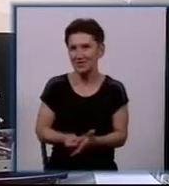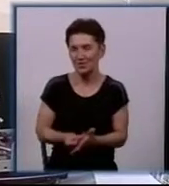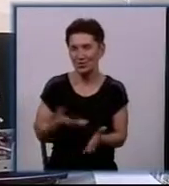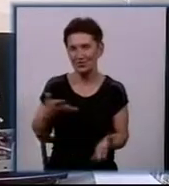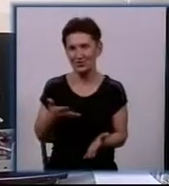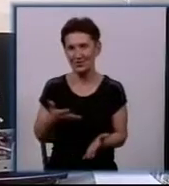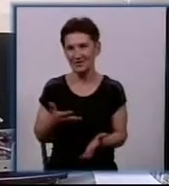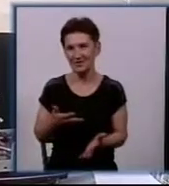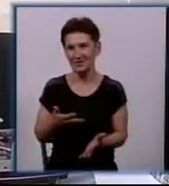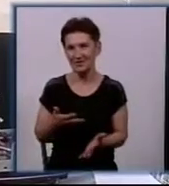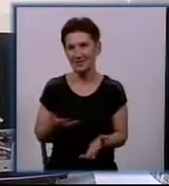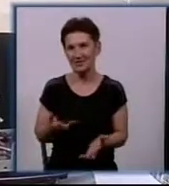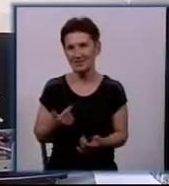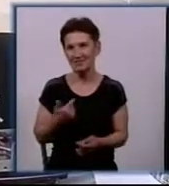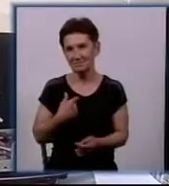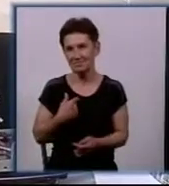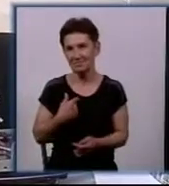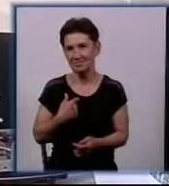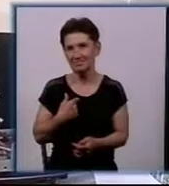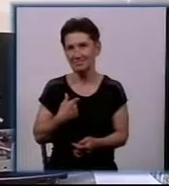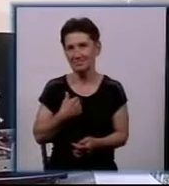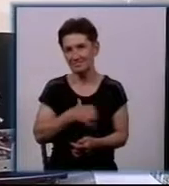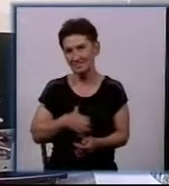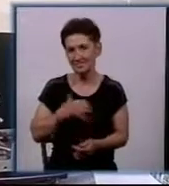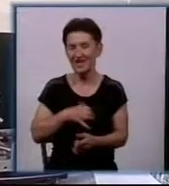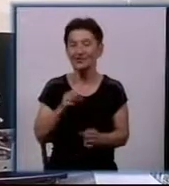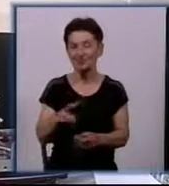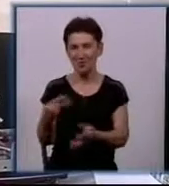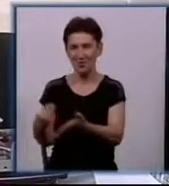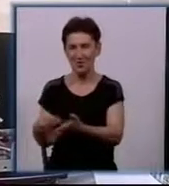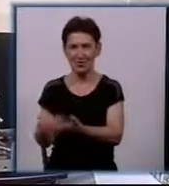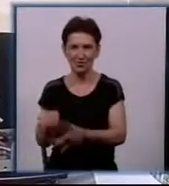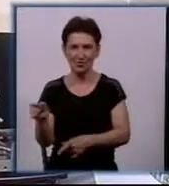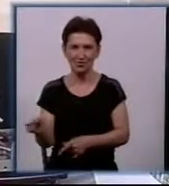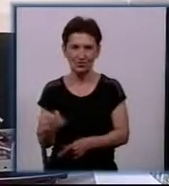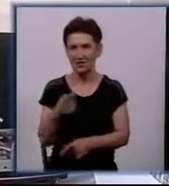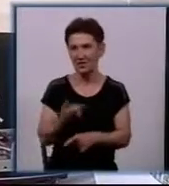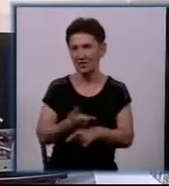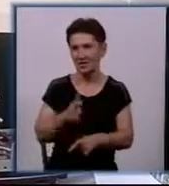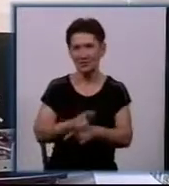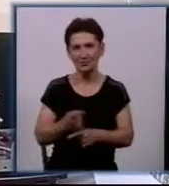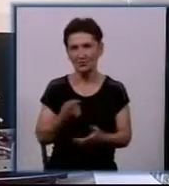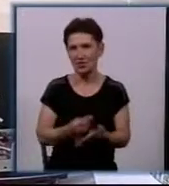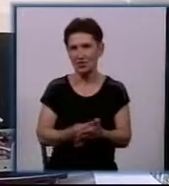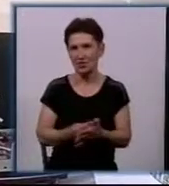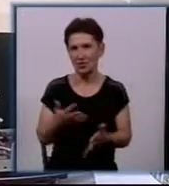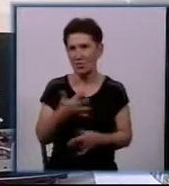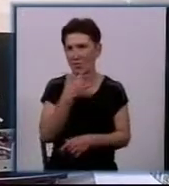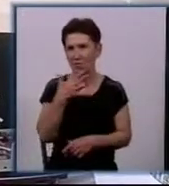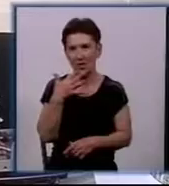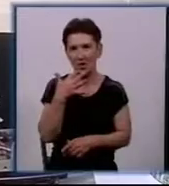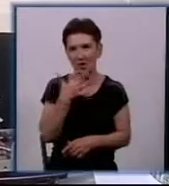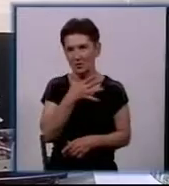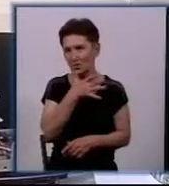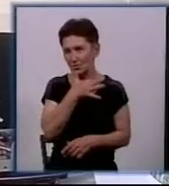вартує, ніж гроші ці. Тому дуже дороге задоволення, тому що багато часу на нього